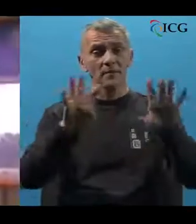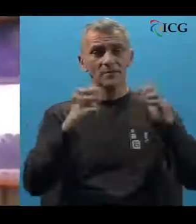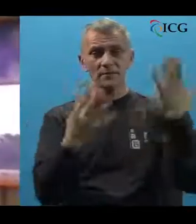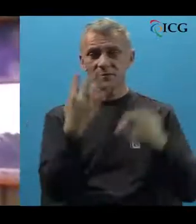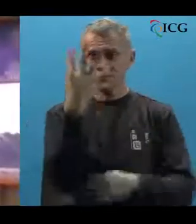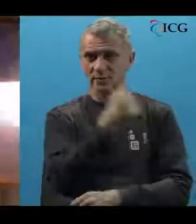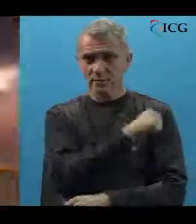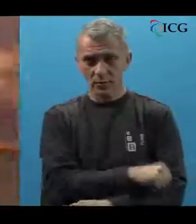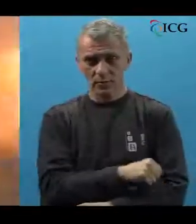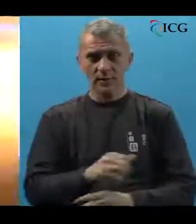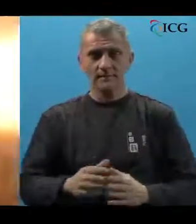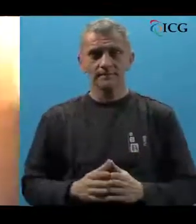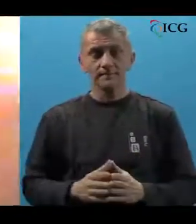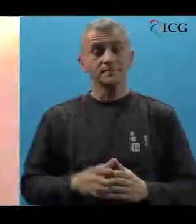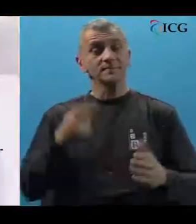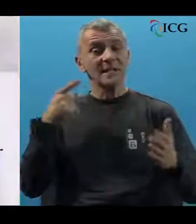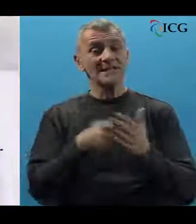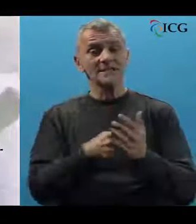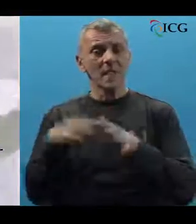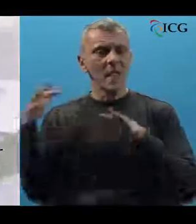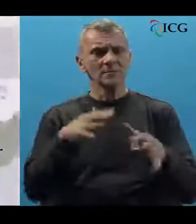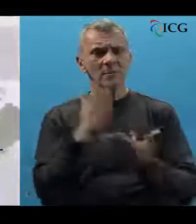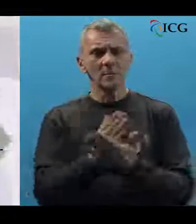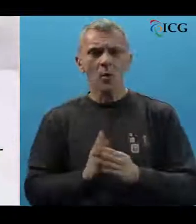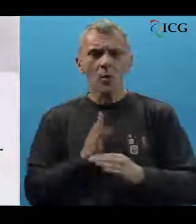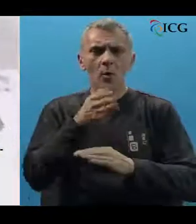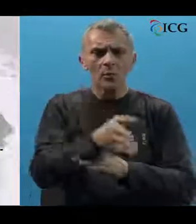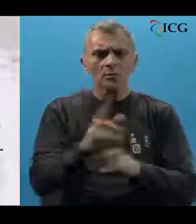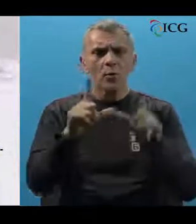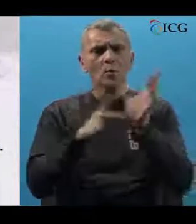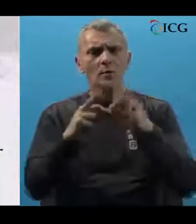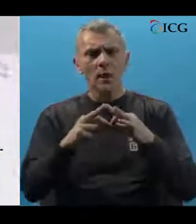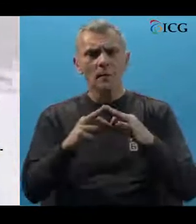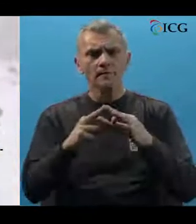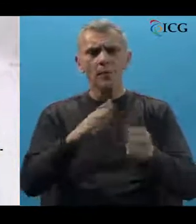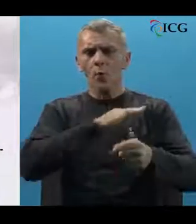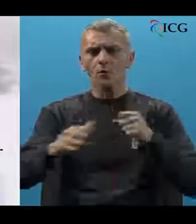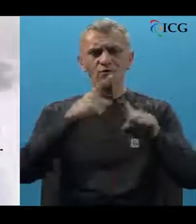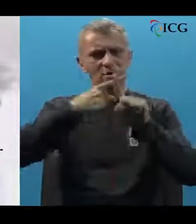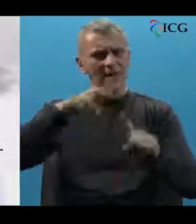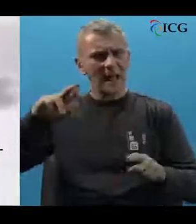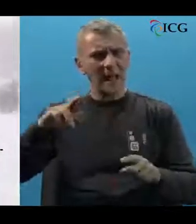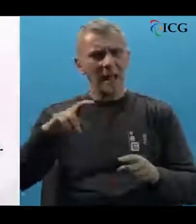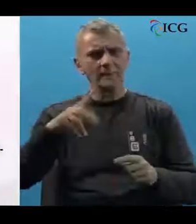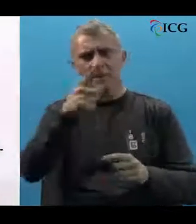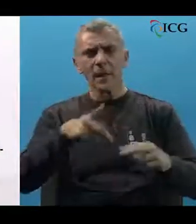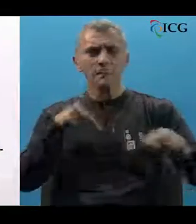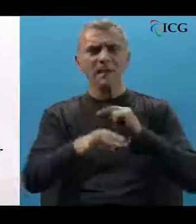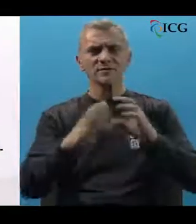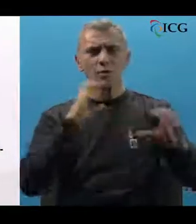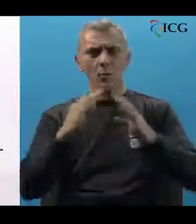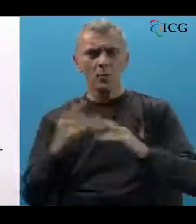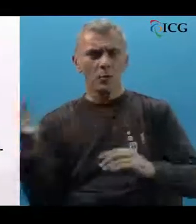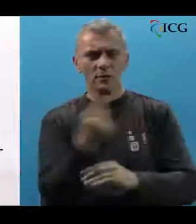1994. godine, cilj agresora bio je ući u kanjon Une, uništiti hidroelektranu Kostela i